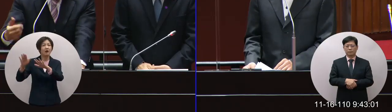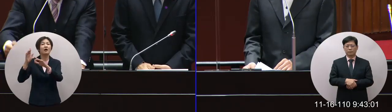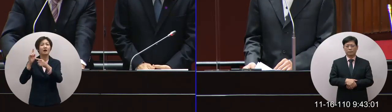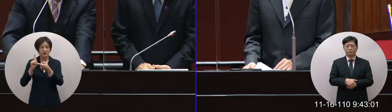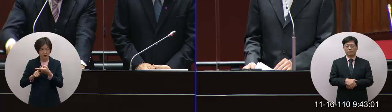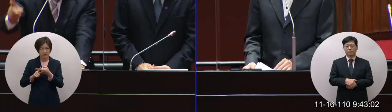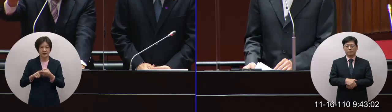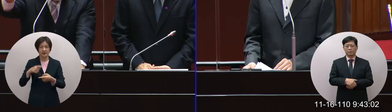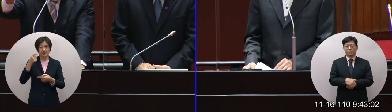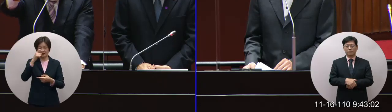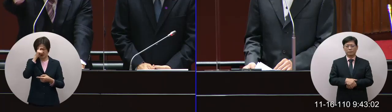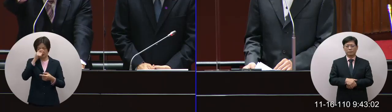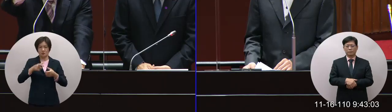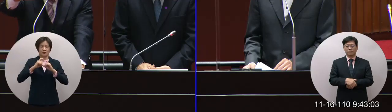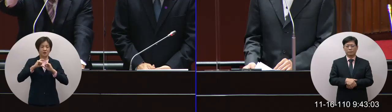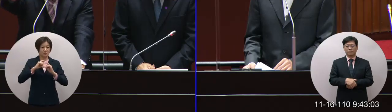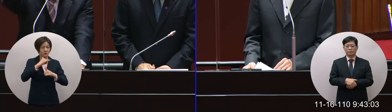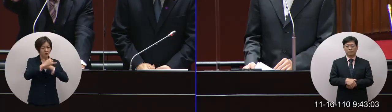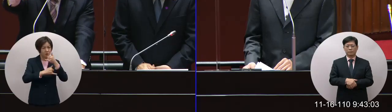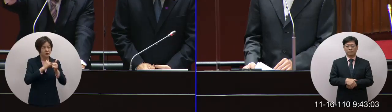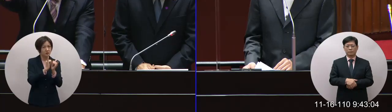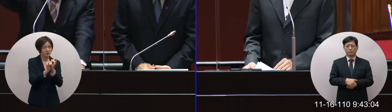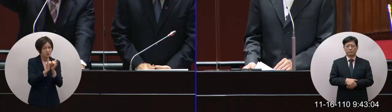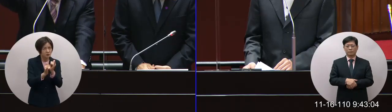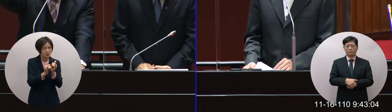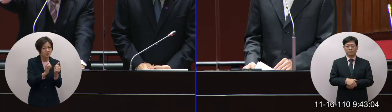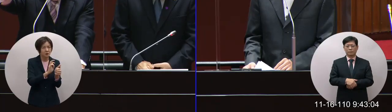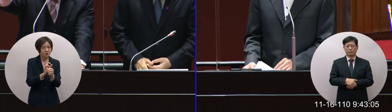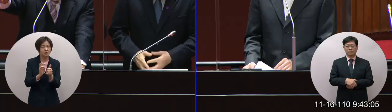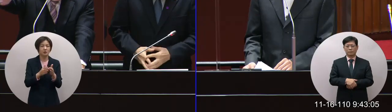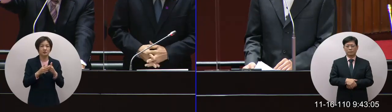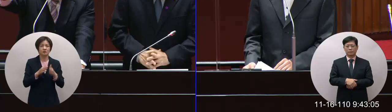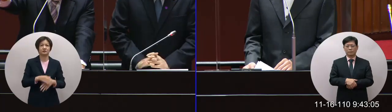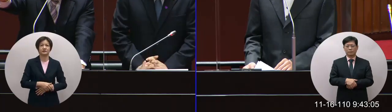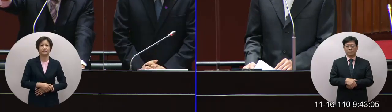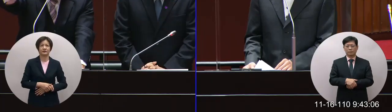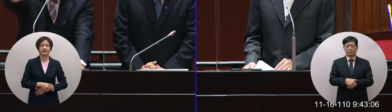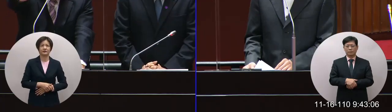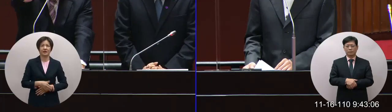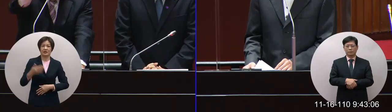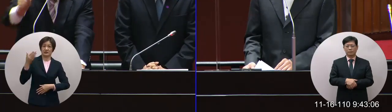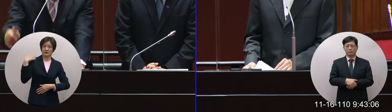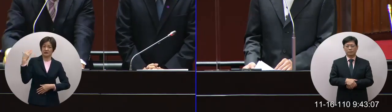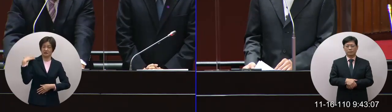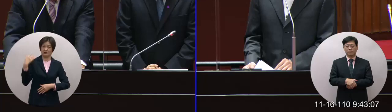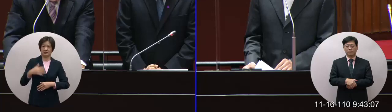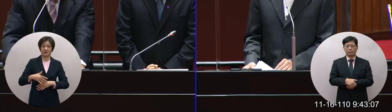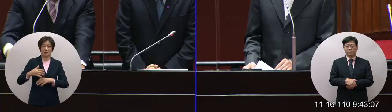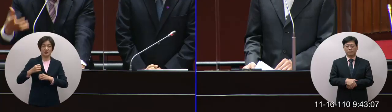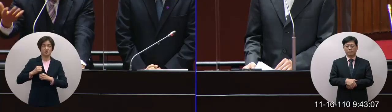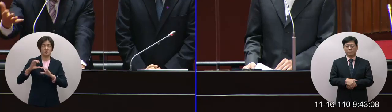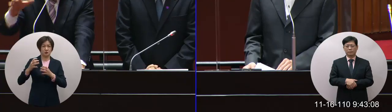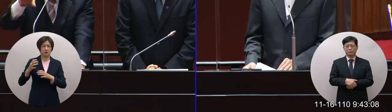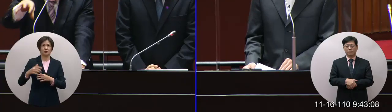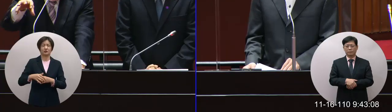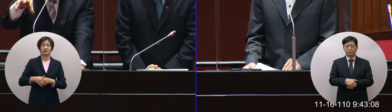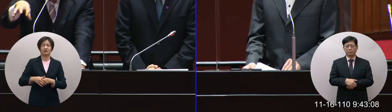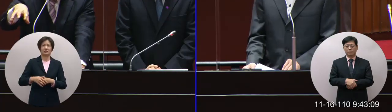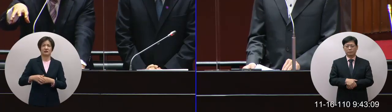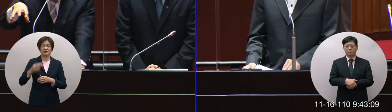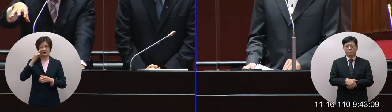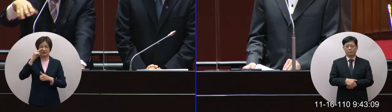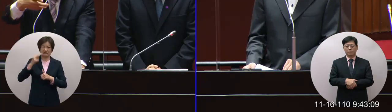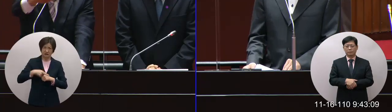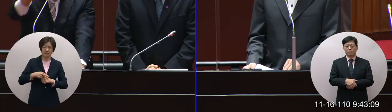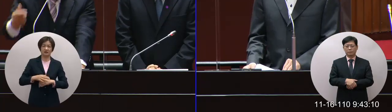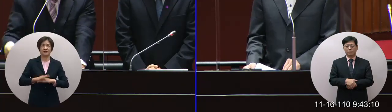能記得他過去受到壯大軍國的這個滋害能夠減